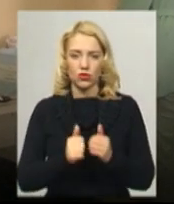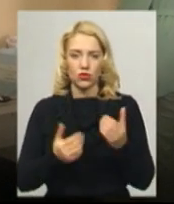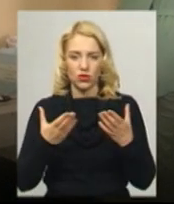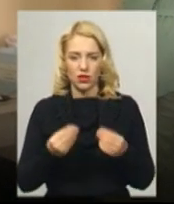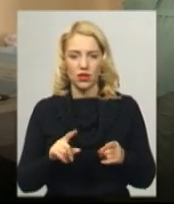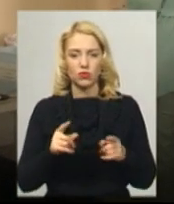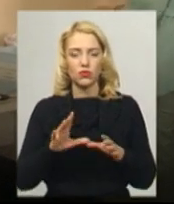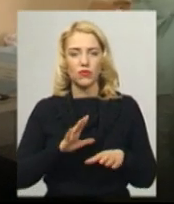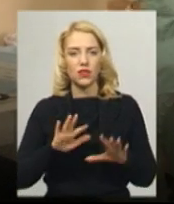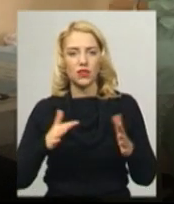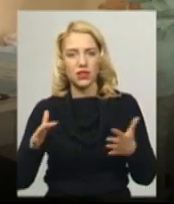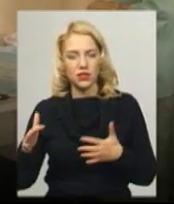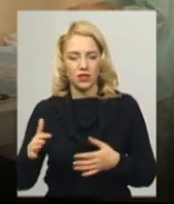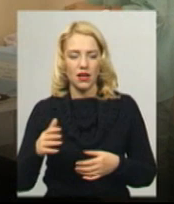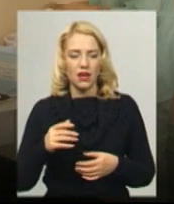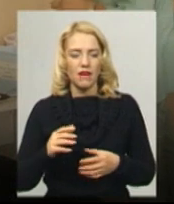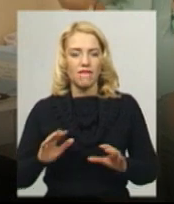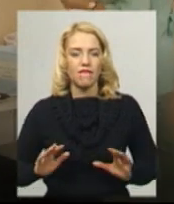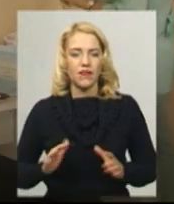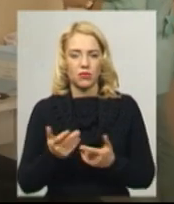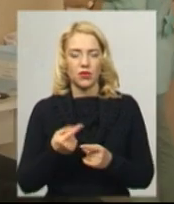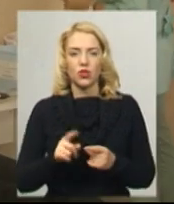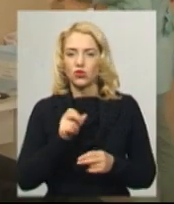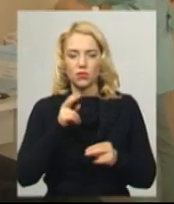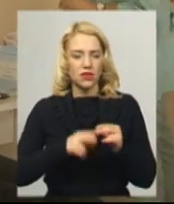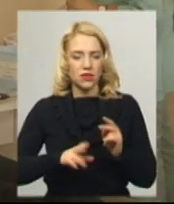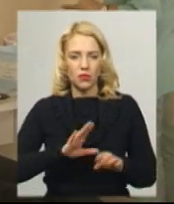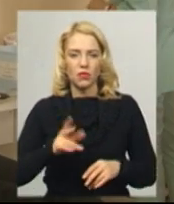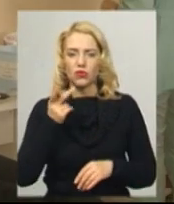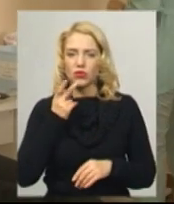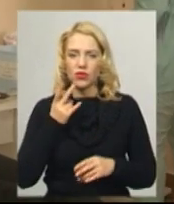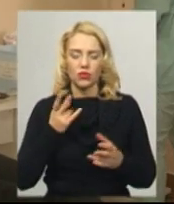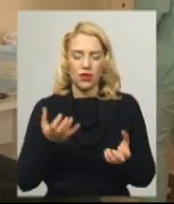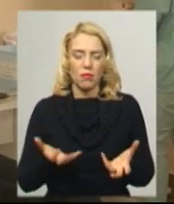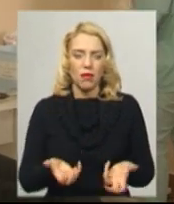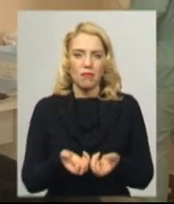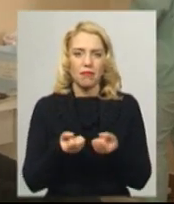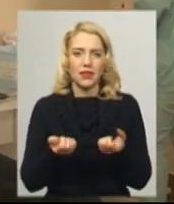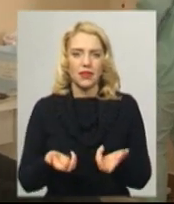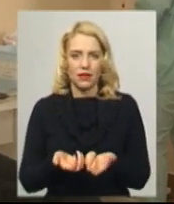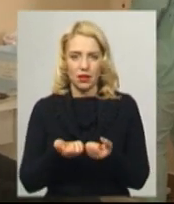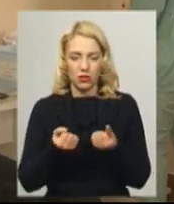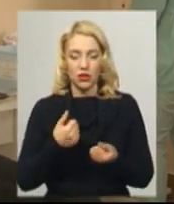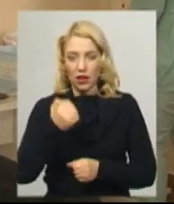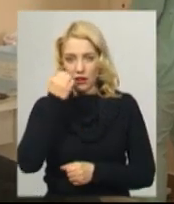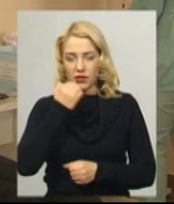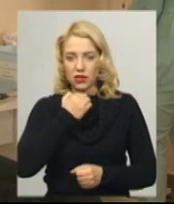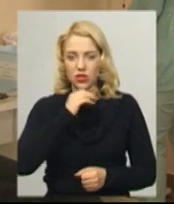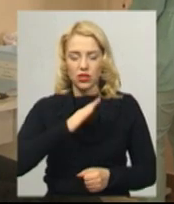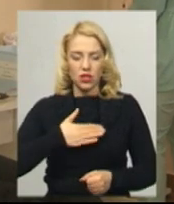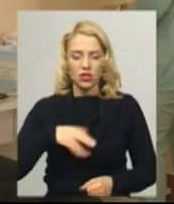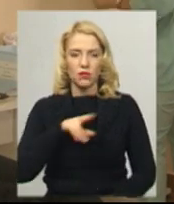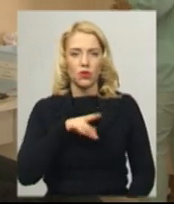бувають різні випадки, щоб у нас цей запас не вичерпувався, ми постійно повинні підтримувати. Тому ми дуже вдячні нашим донорам